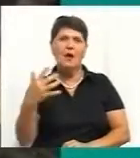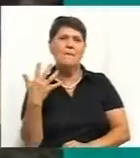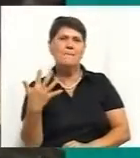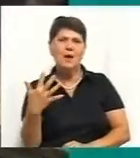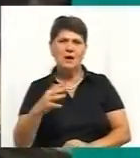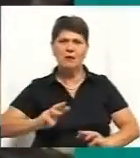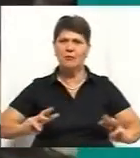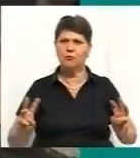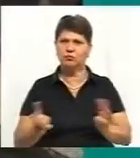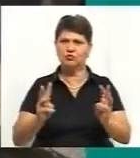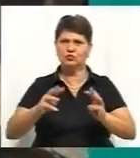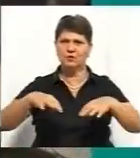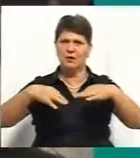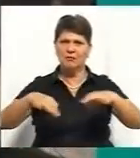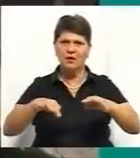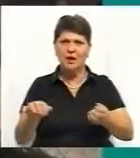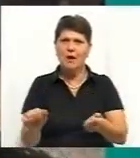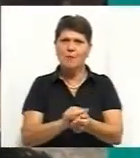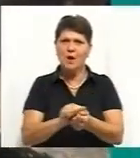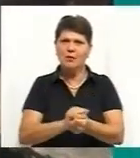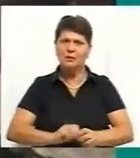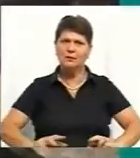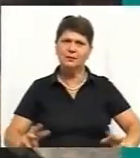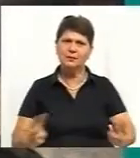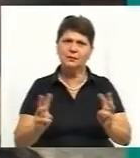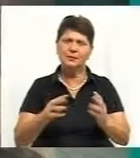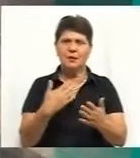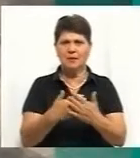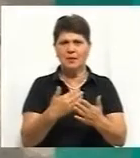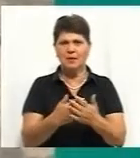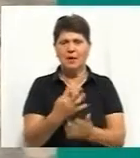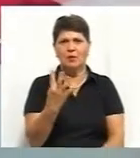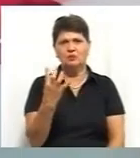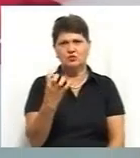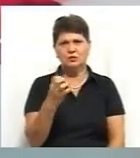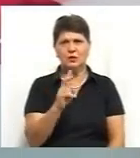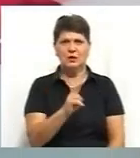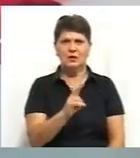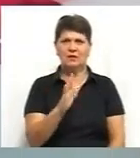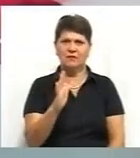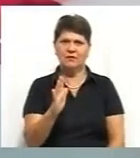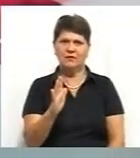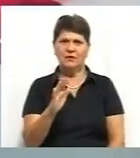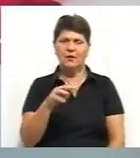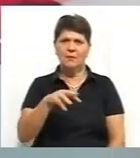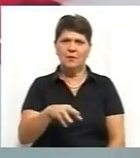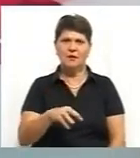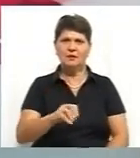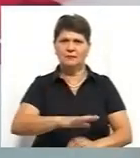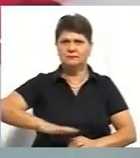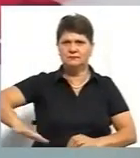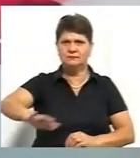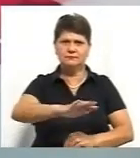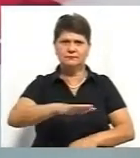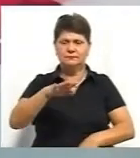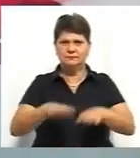Скришевська каже, горіла макулатура, вогонь знищив близько 400 квадратних метрів площі складу. У Вінниці